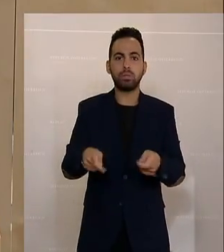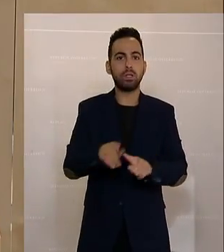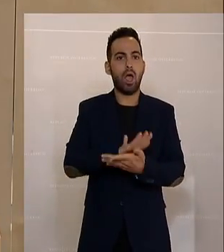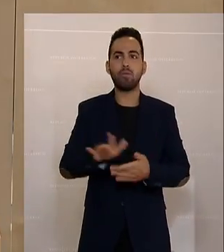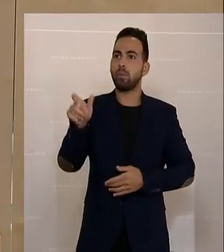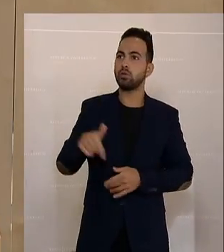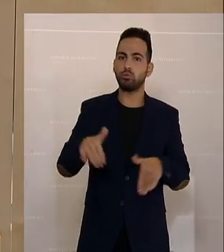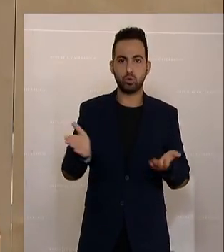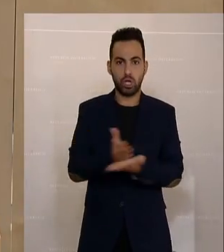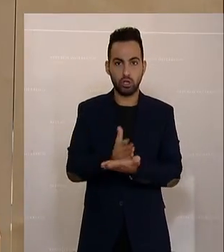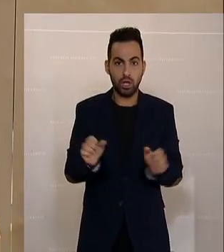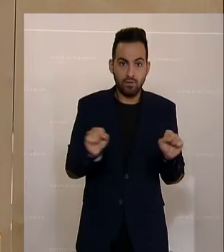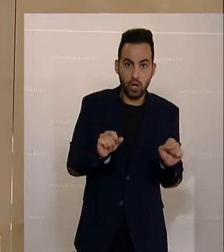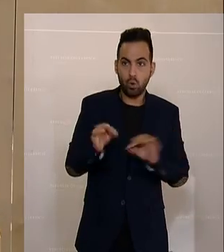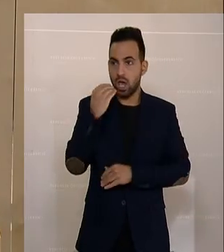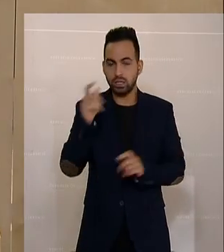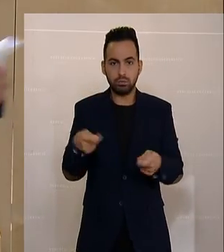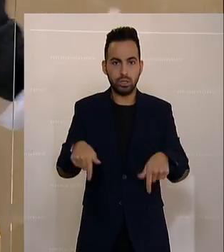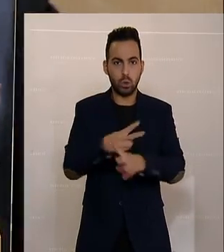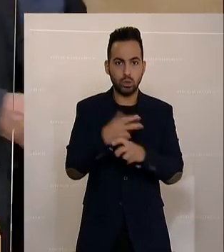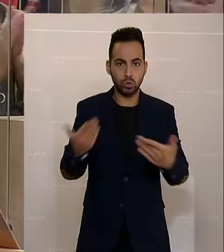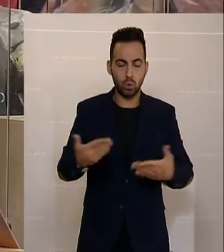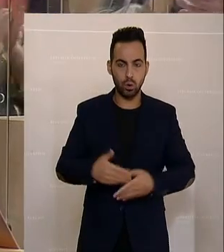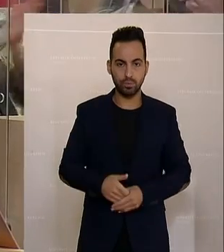entscheiden muss, muss ich frieren oder habe ich was zu essen in Österreich.